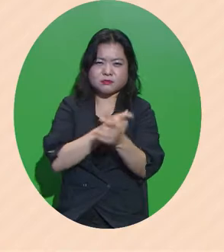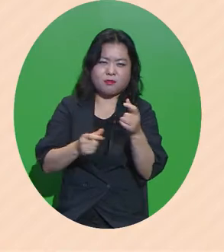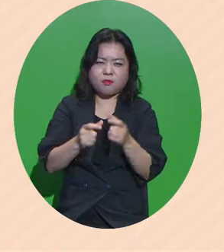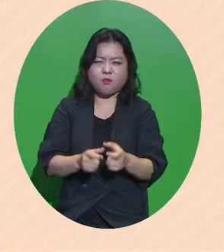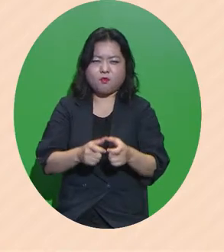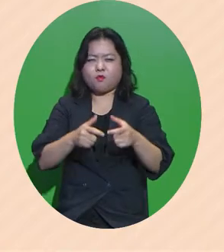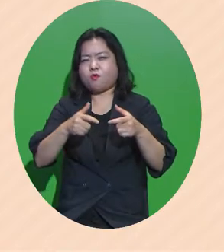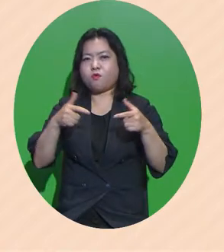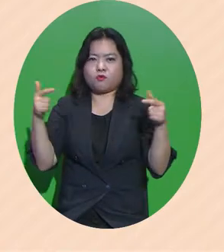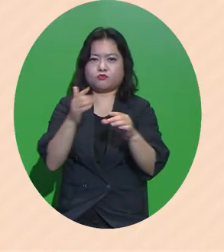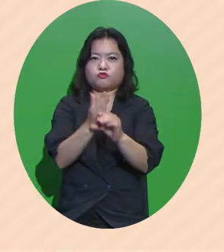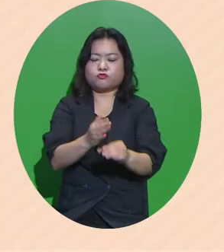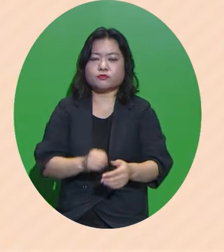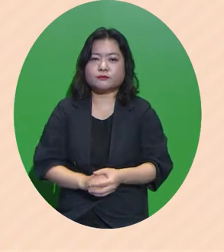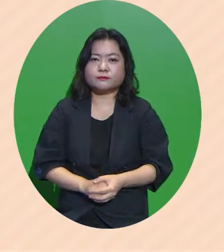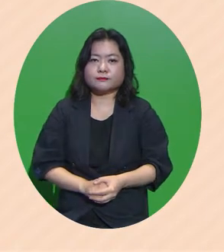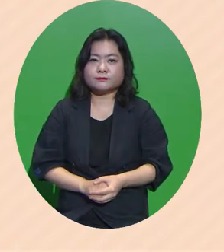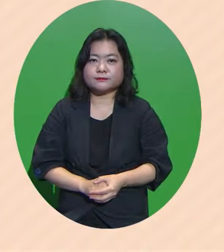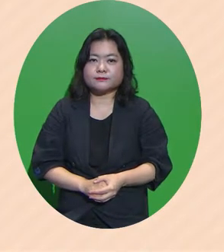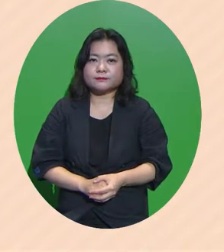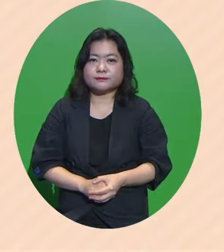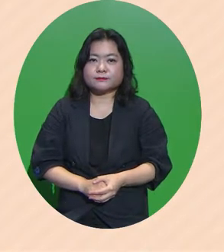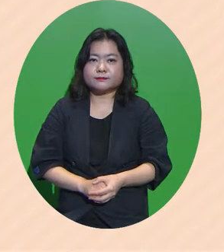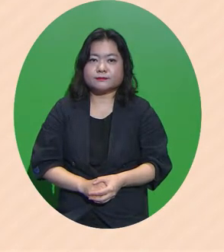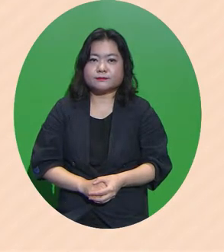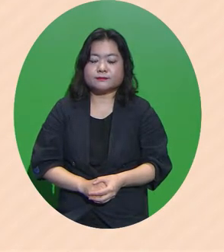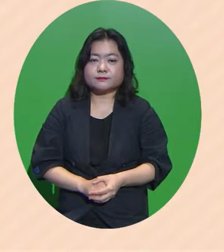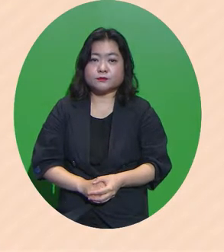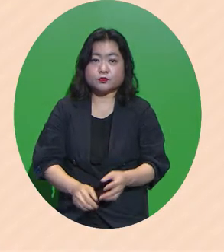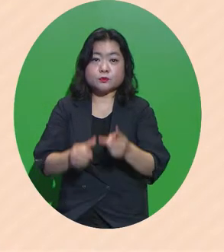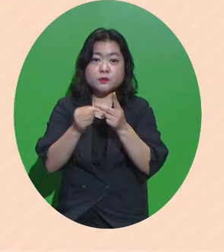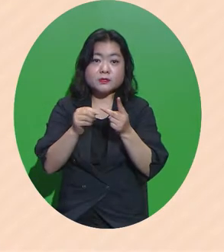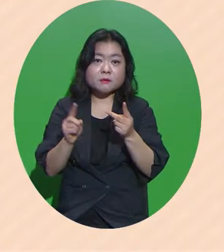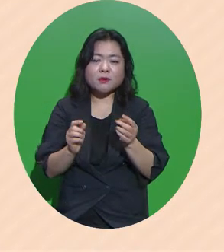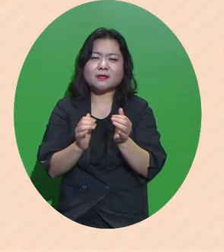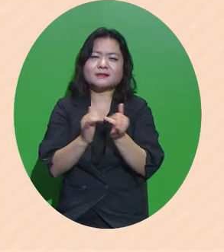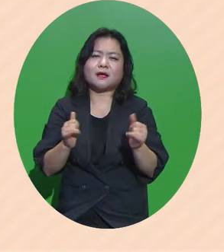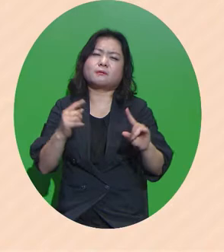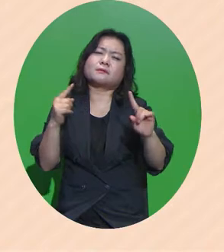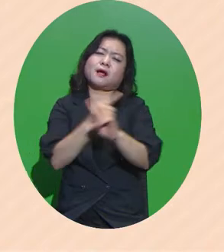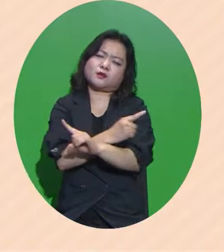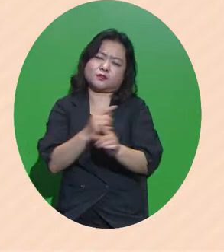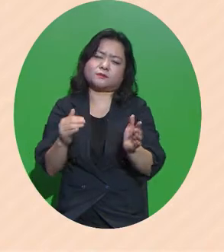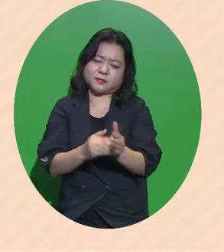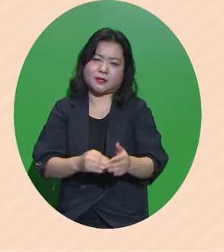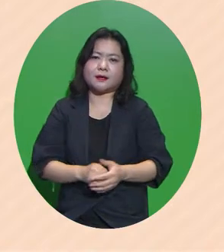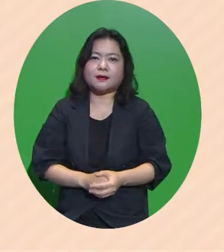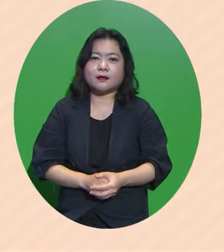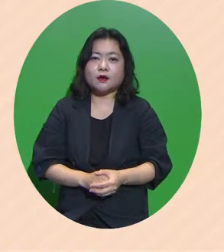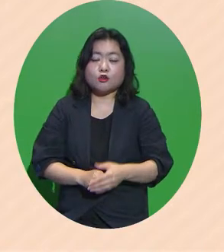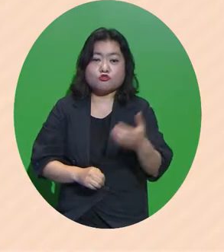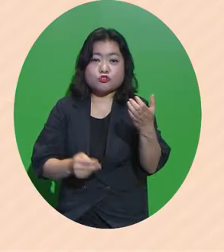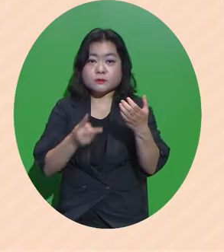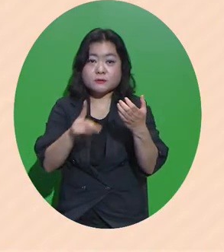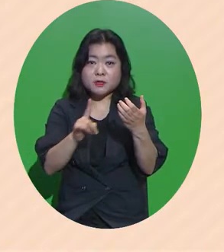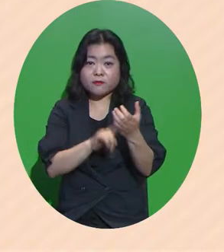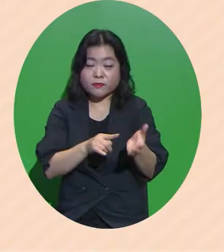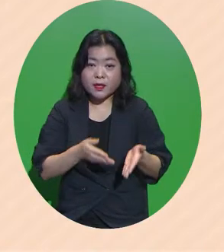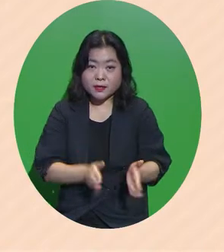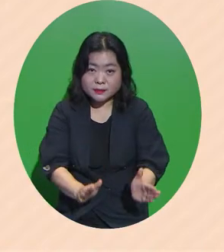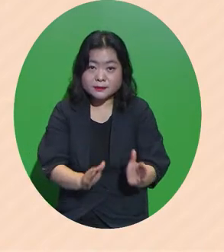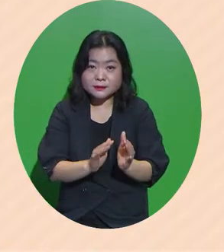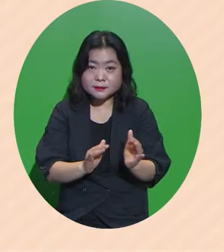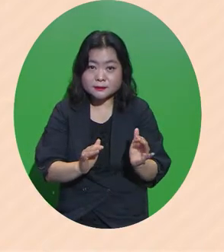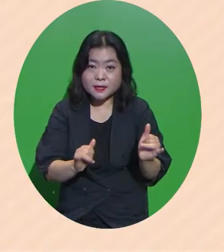어려워지고 있습니다 두 번째는 사람이 바뀌었습니다 90년대생은